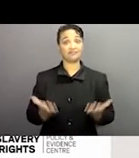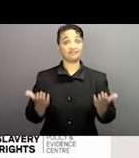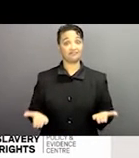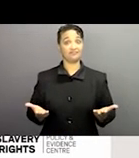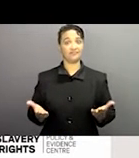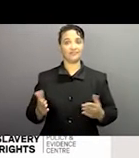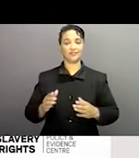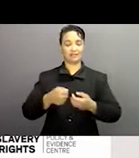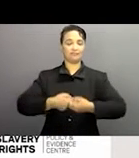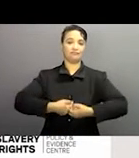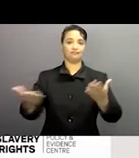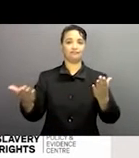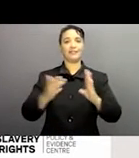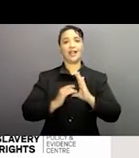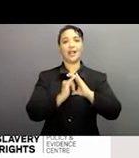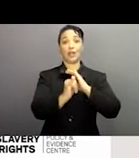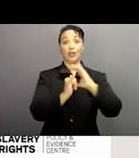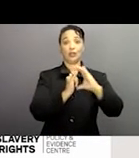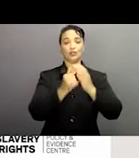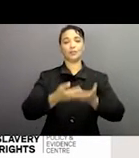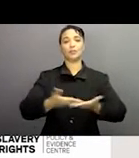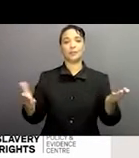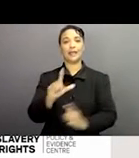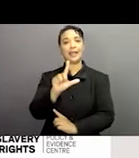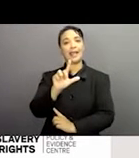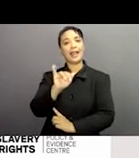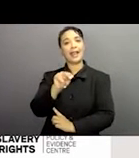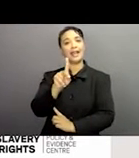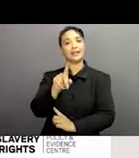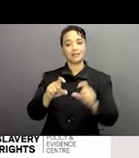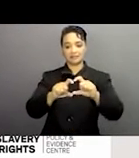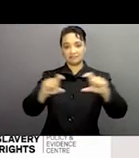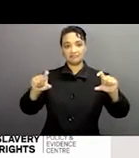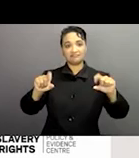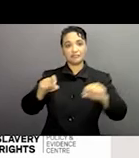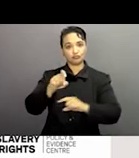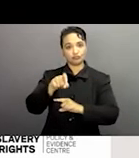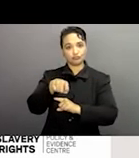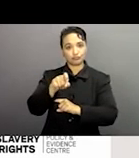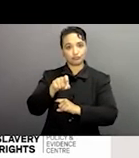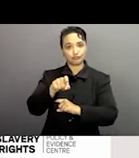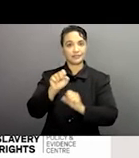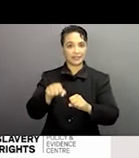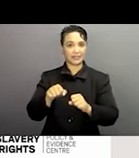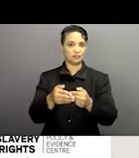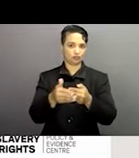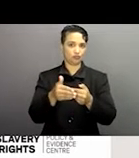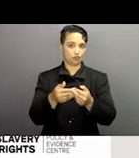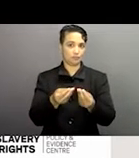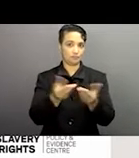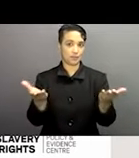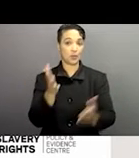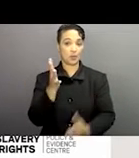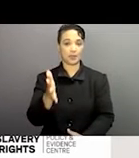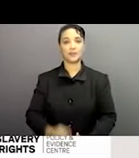événement est également enregistrement sur LinkedIn, aussi bien que c'est fourni très